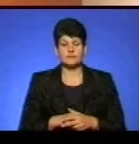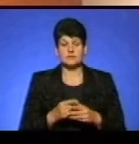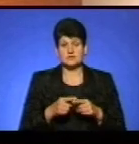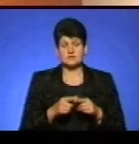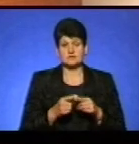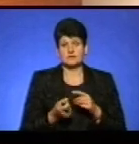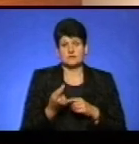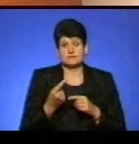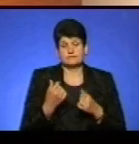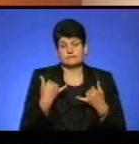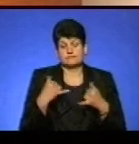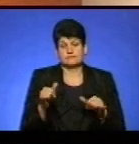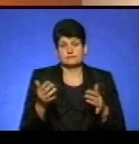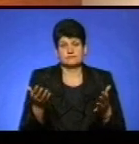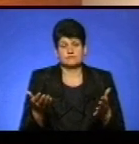спонтанно.